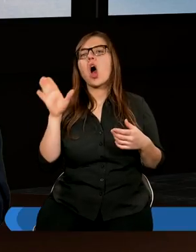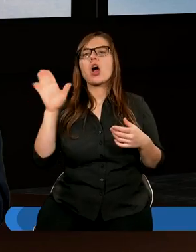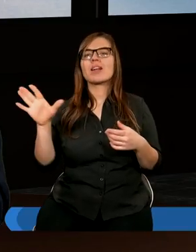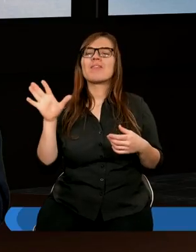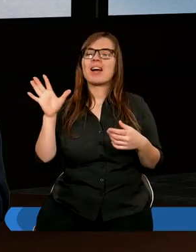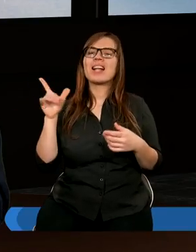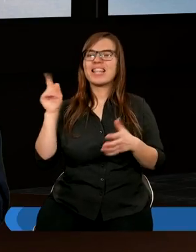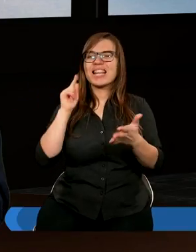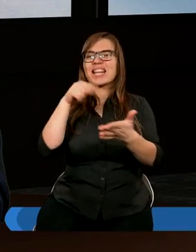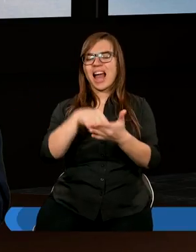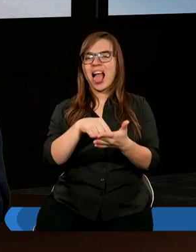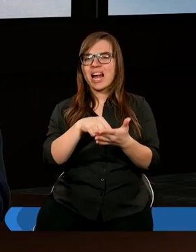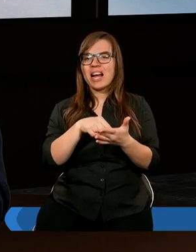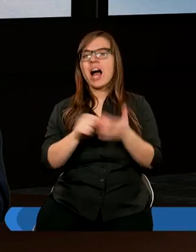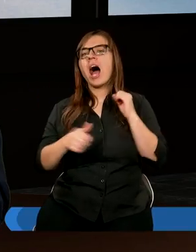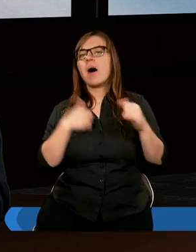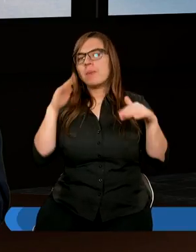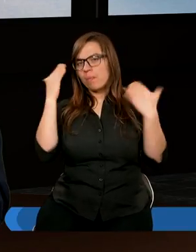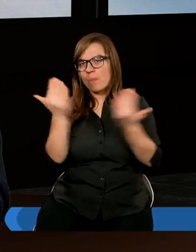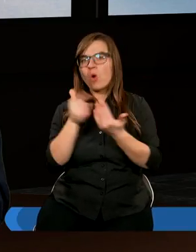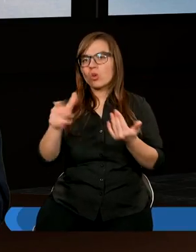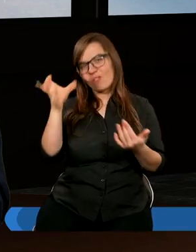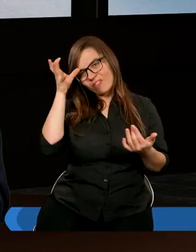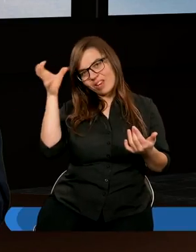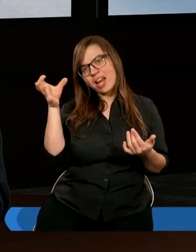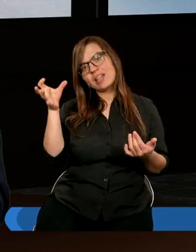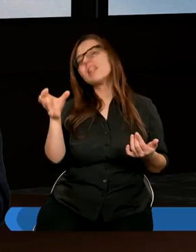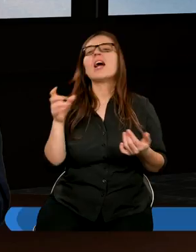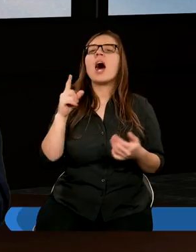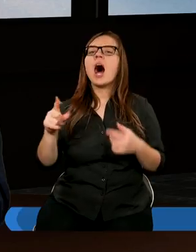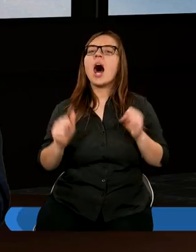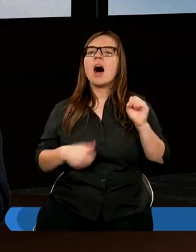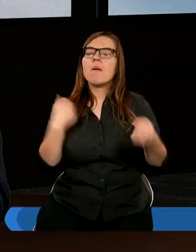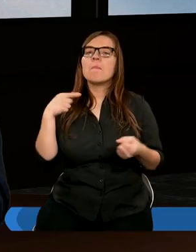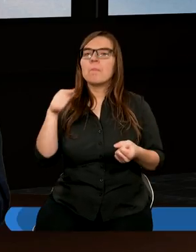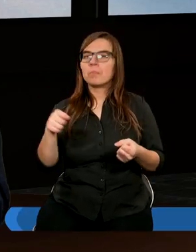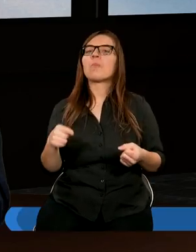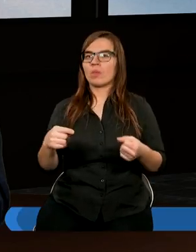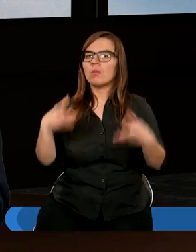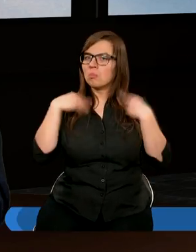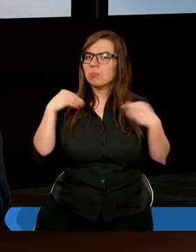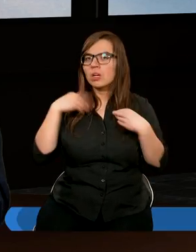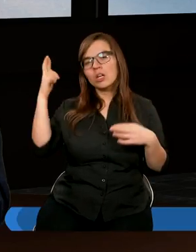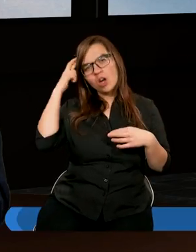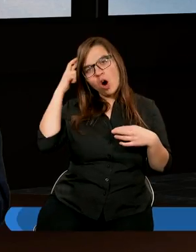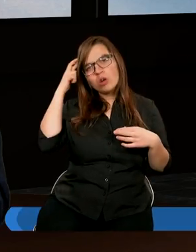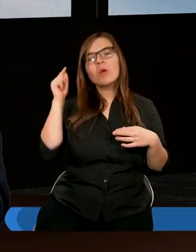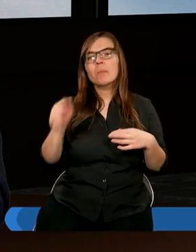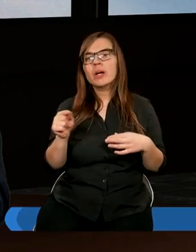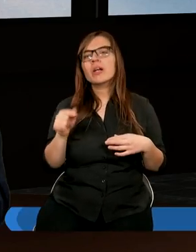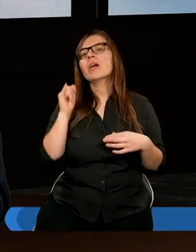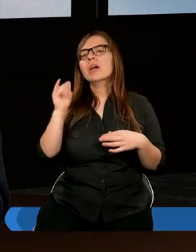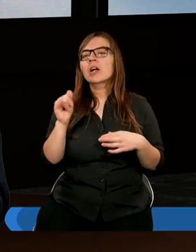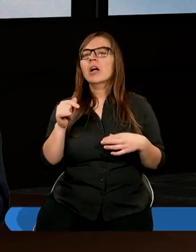cel, aby poznać tę wiedzę, aby ją przyswoić i przede